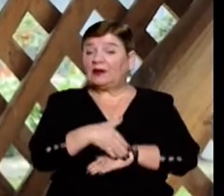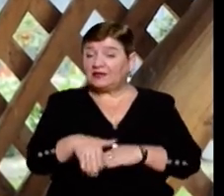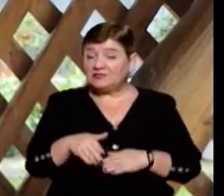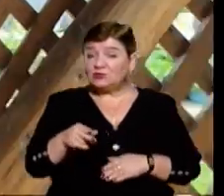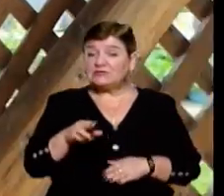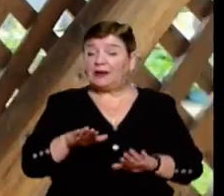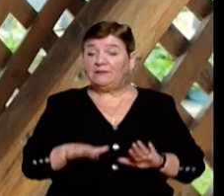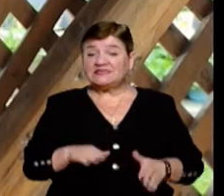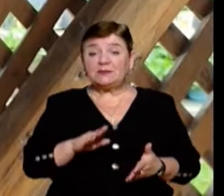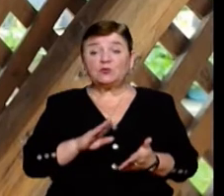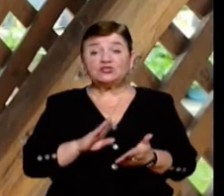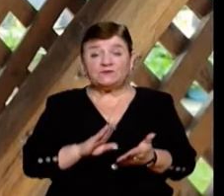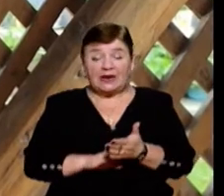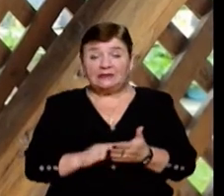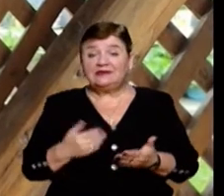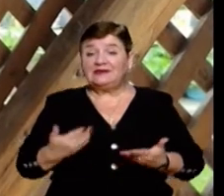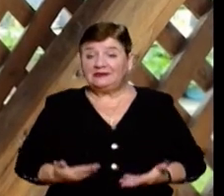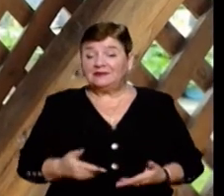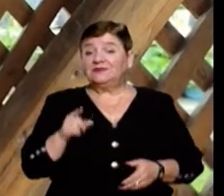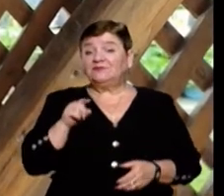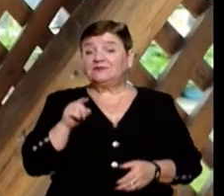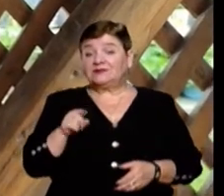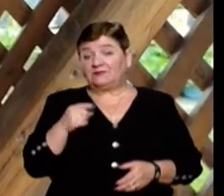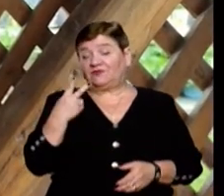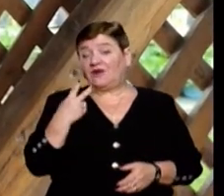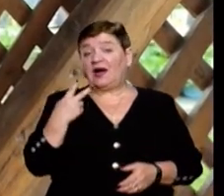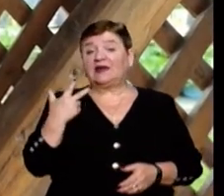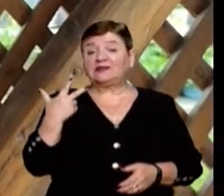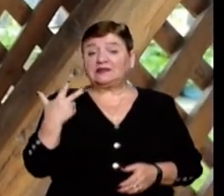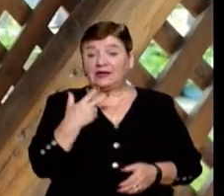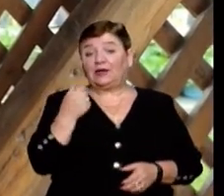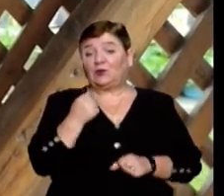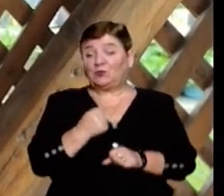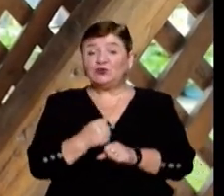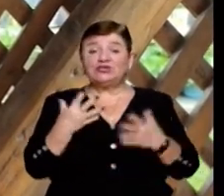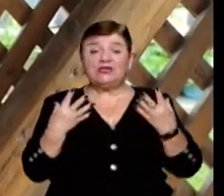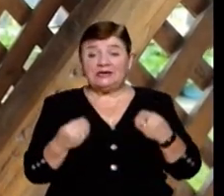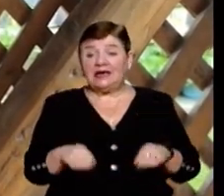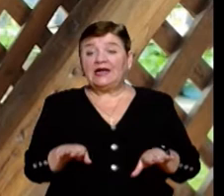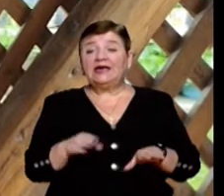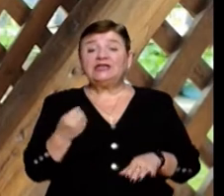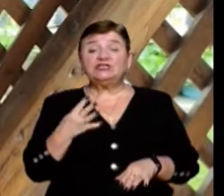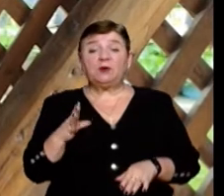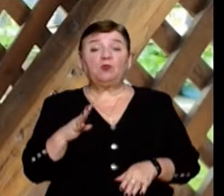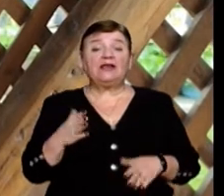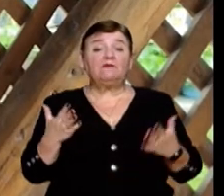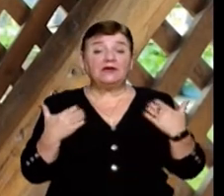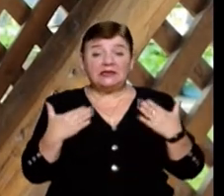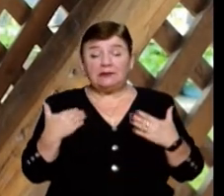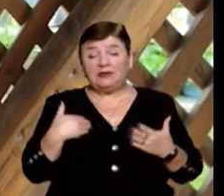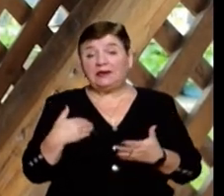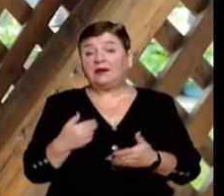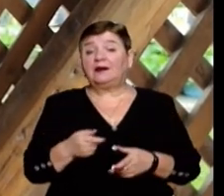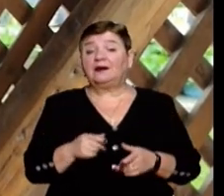реєстрації і все. Буквально за, здається, два чи три робочі дні, бо так вийшло, що ще були вихідні, мені прийшло